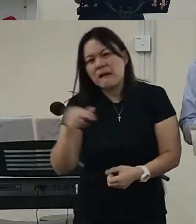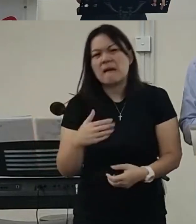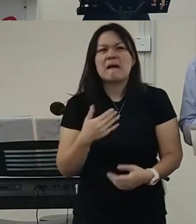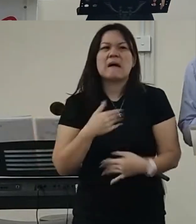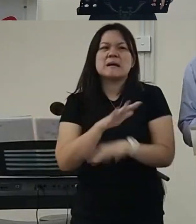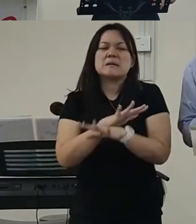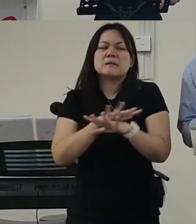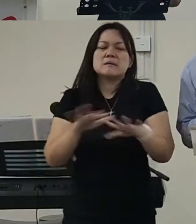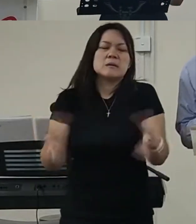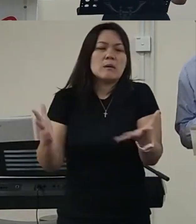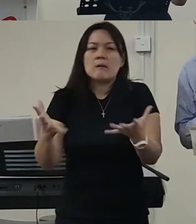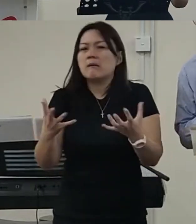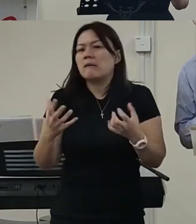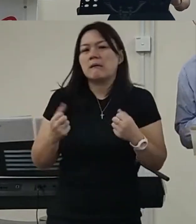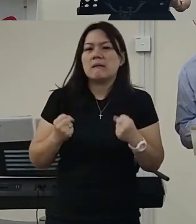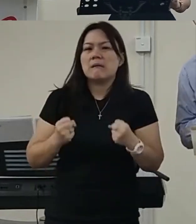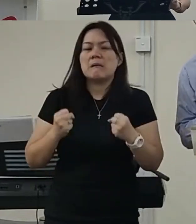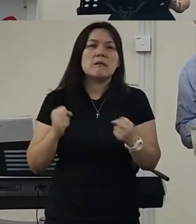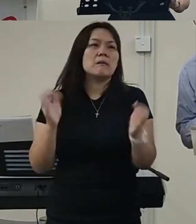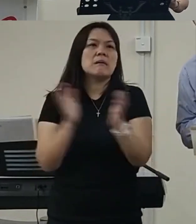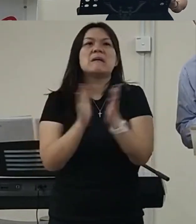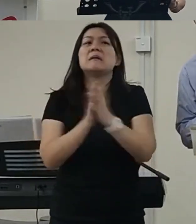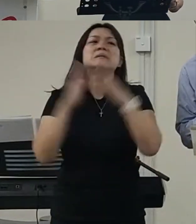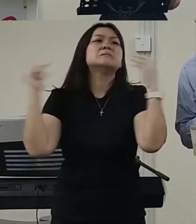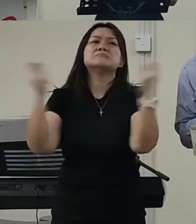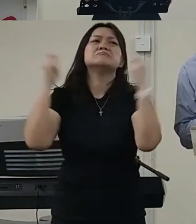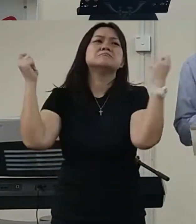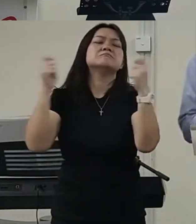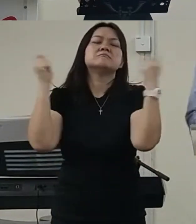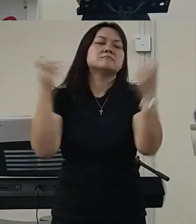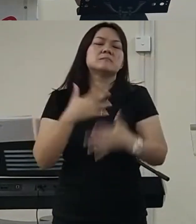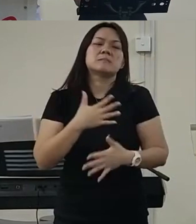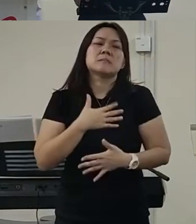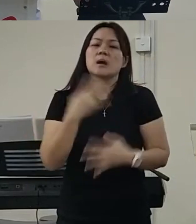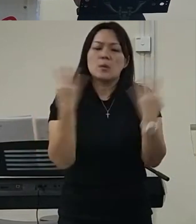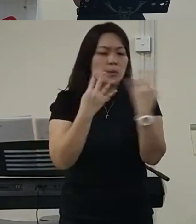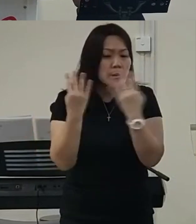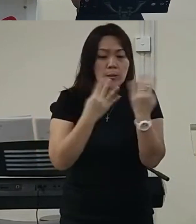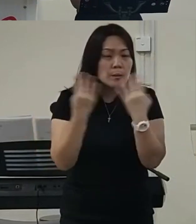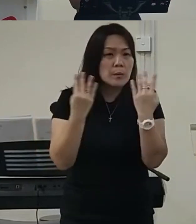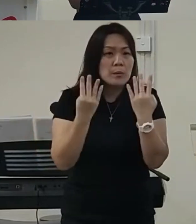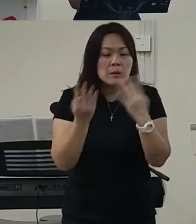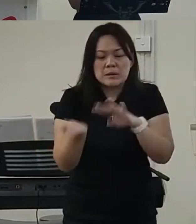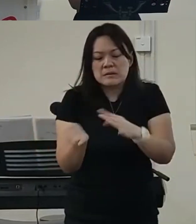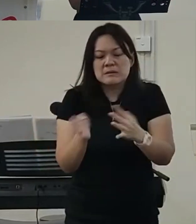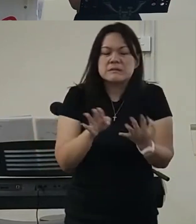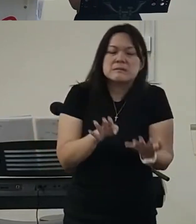那么这一次呢 我就觉得说我没有办法去享受我的这个生日因为呢 我里面呢 好像死了一样